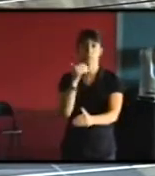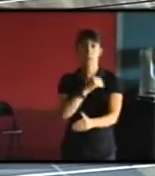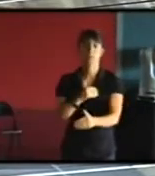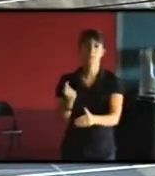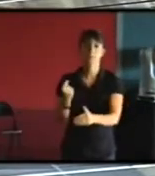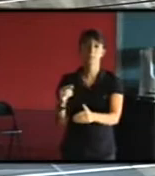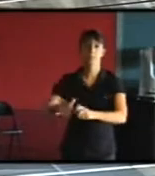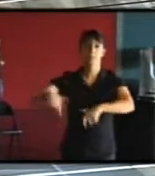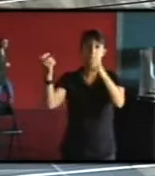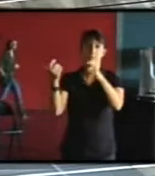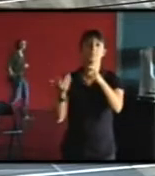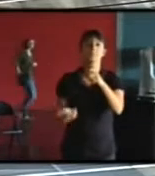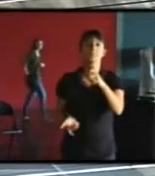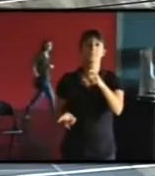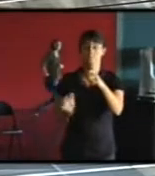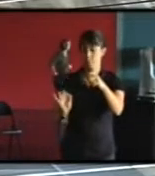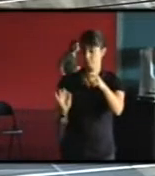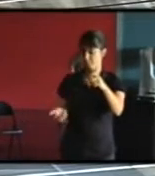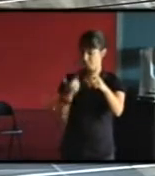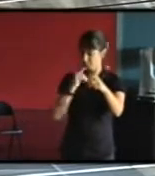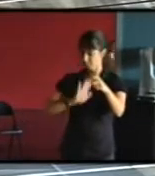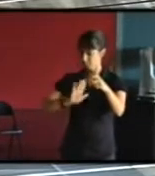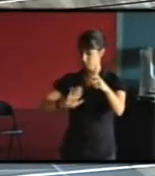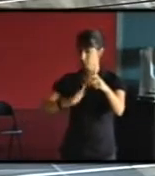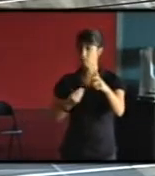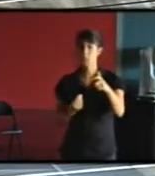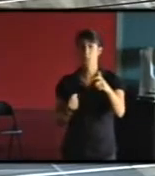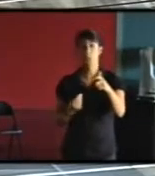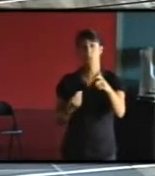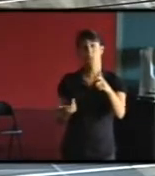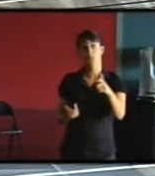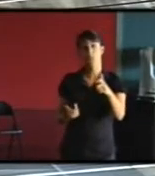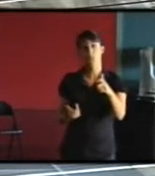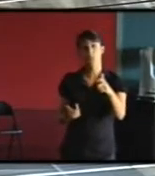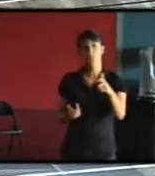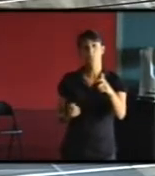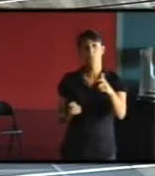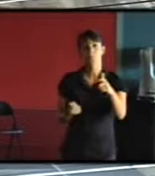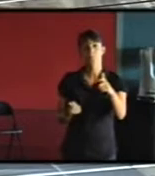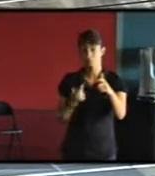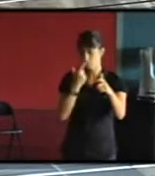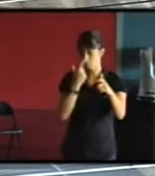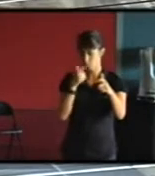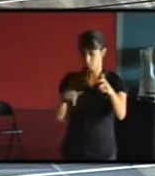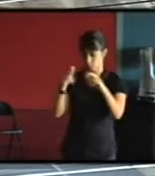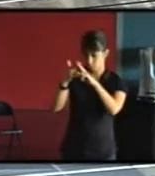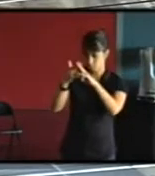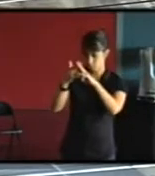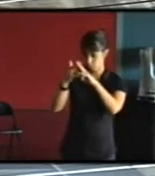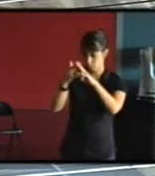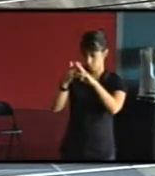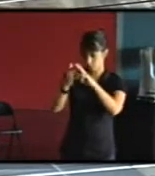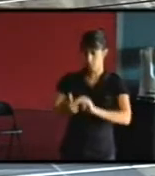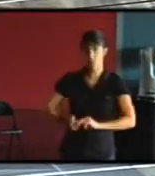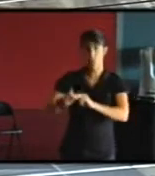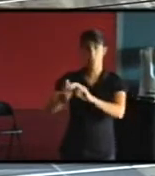authentique et là effectivement c'est un peu c'est un petit peu plus compliqué de se dire